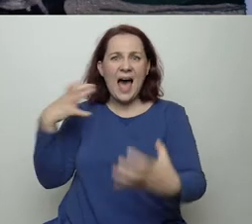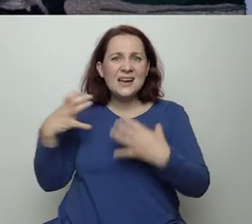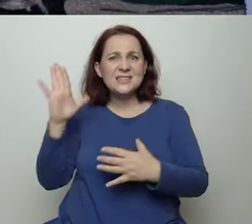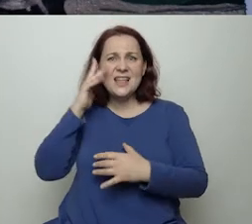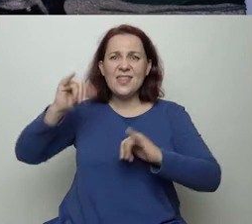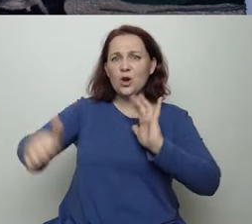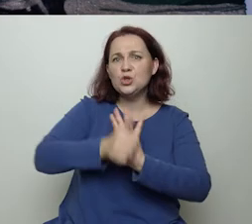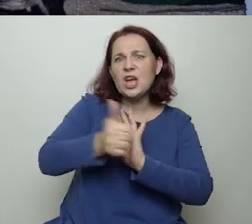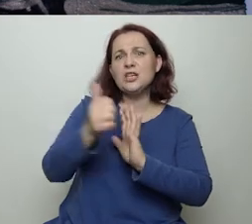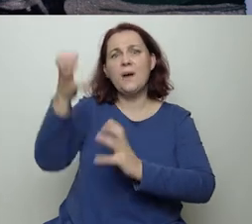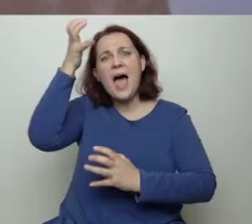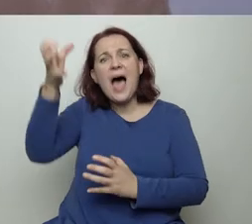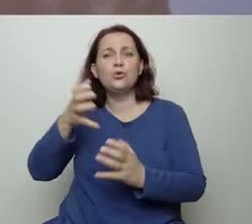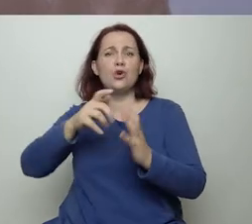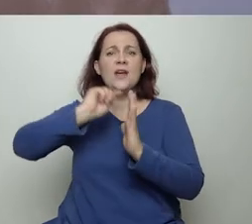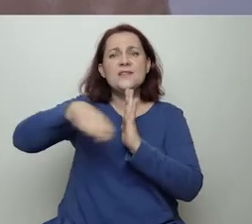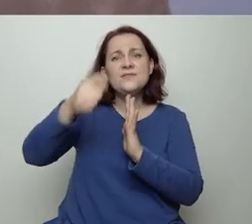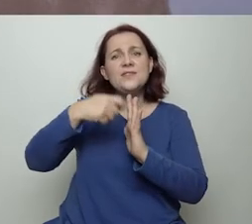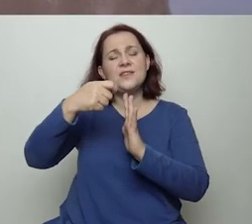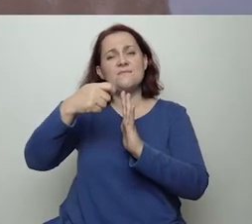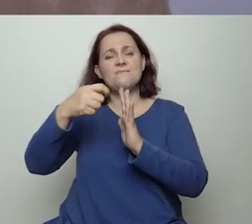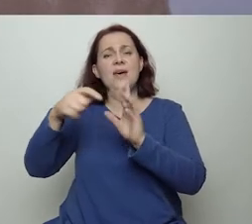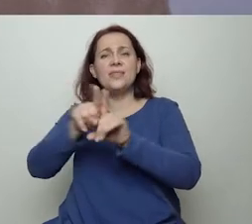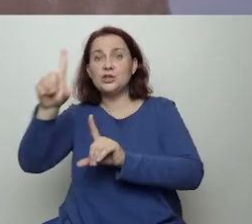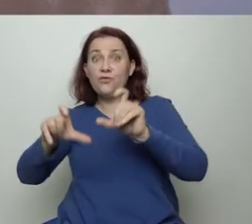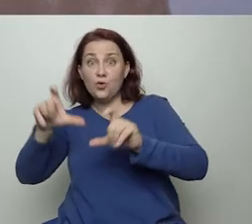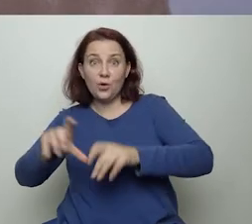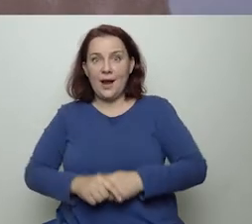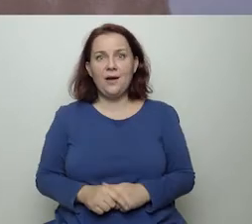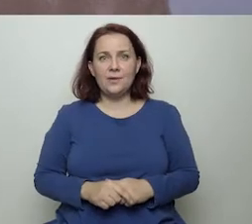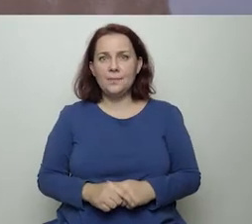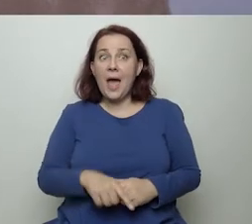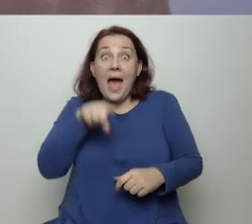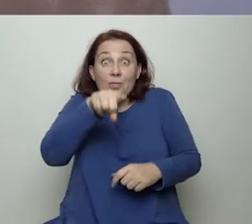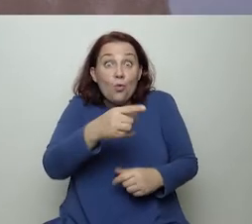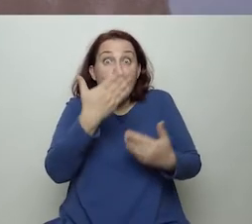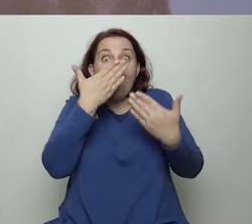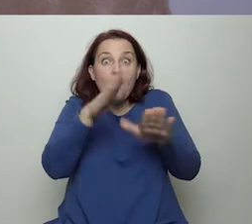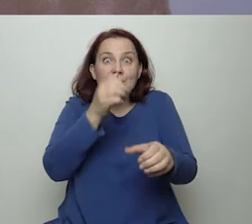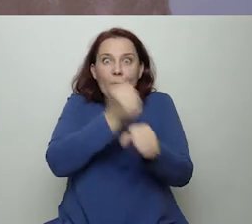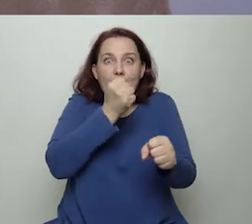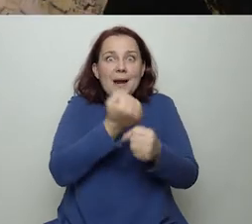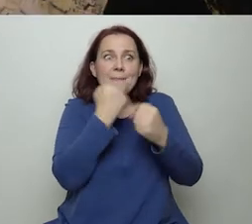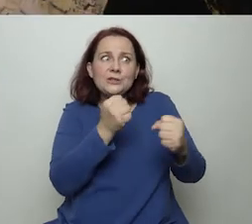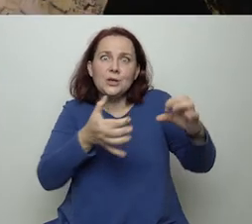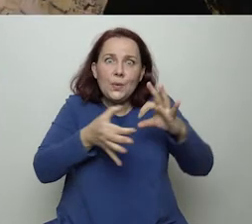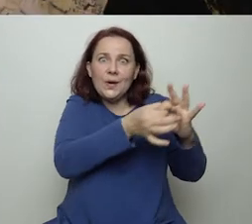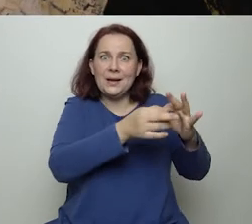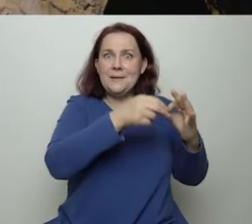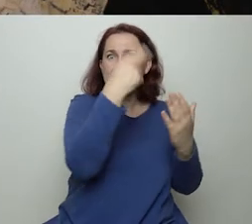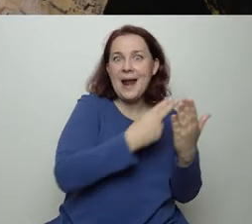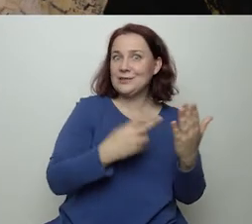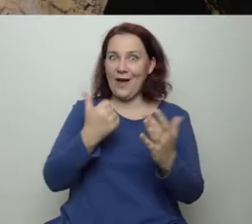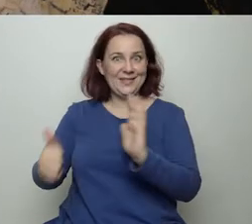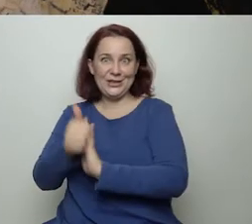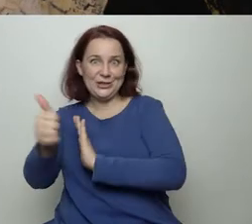rzeźbiarzy, autorzy filmów, wideo, fotografii. Tutaj pokazują pracę właściwie bliższe malarstwu niż rzeźbie, więc